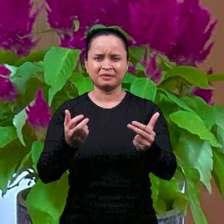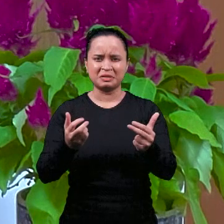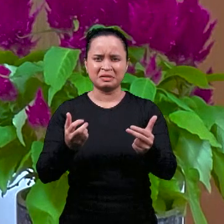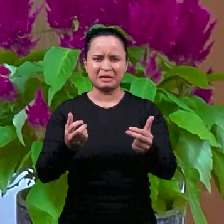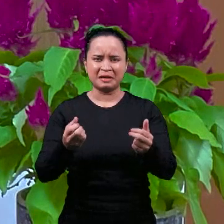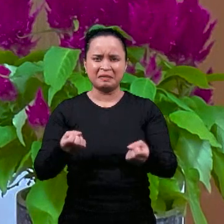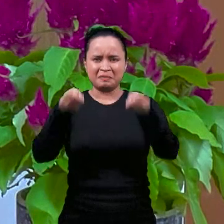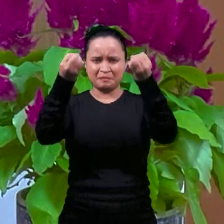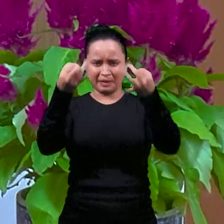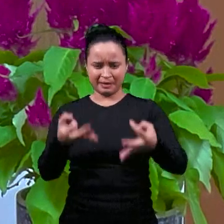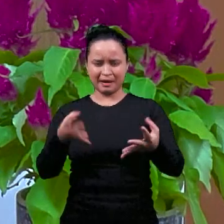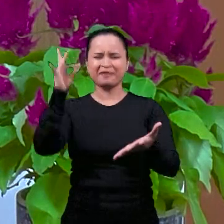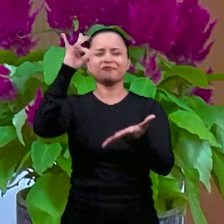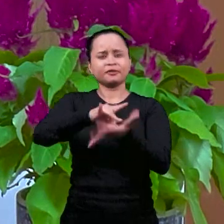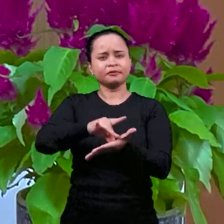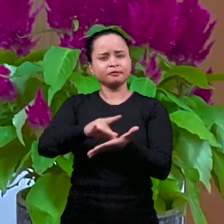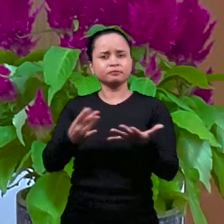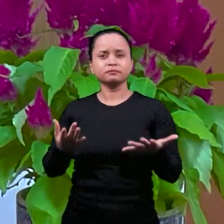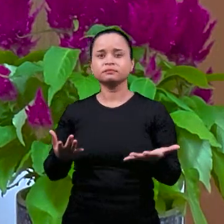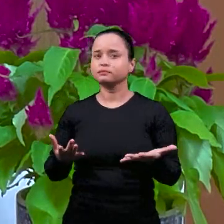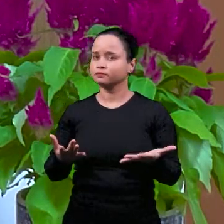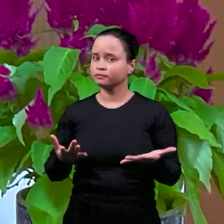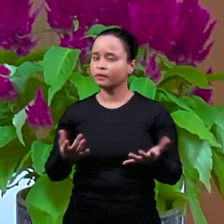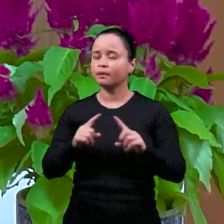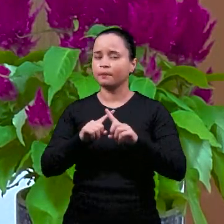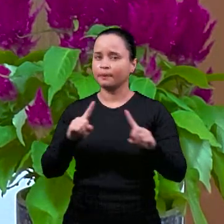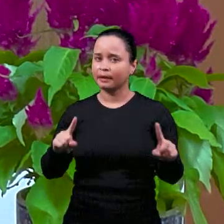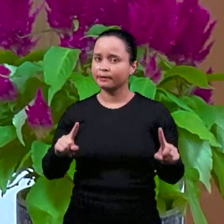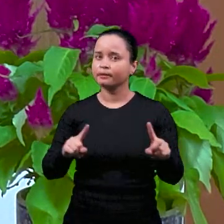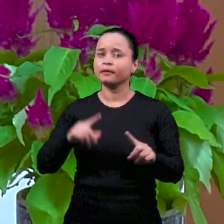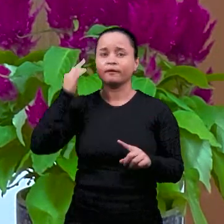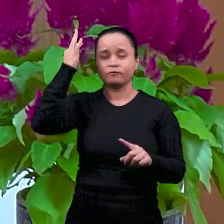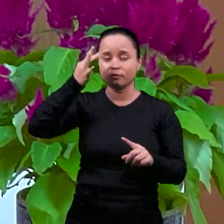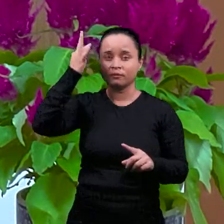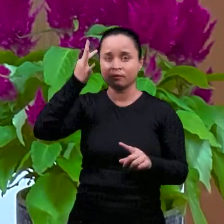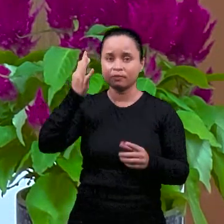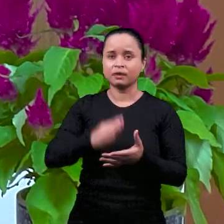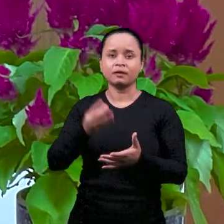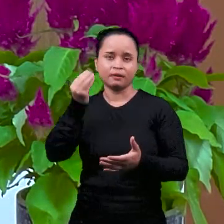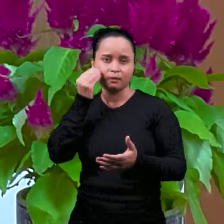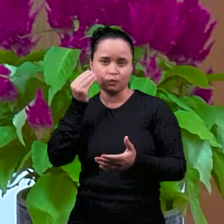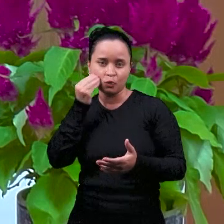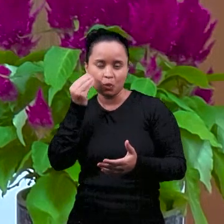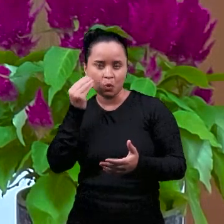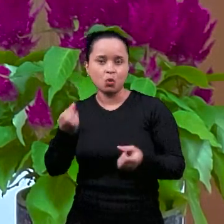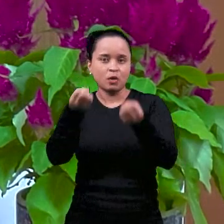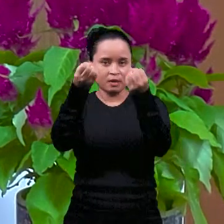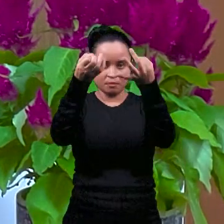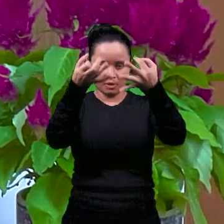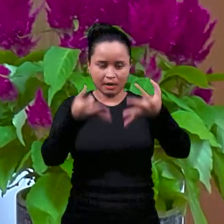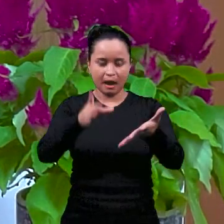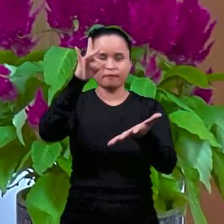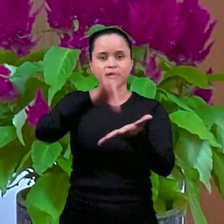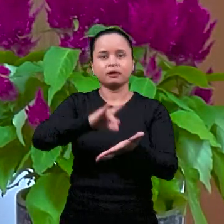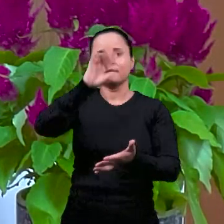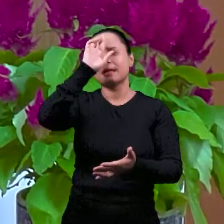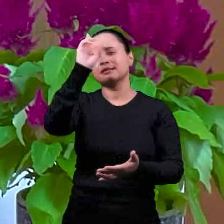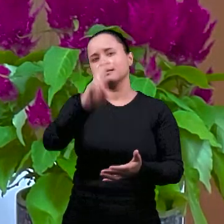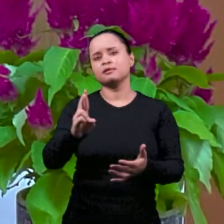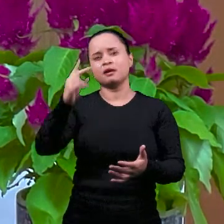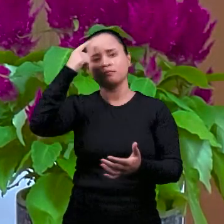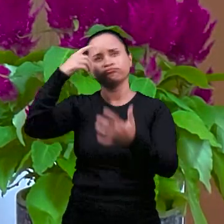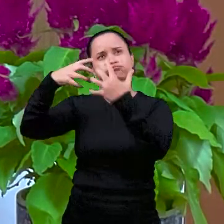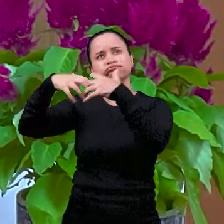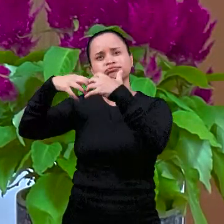дать определение истины. Но философия всегда прилагала усилия, чтобы